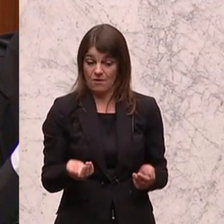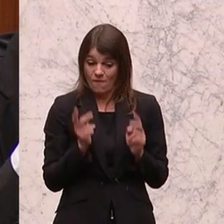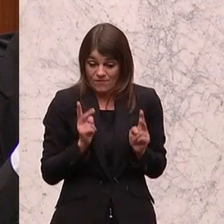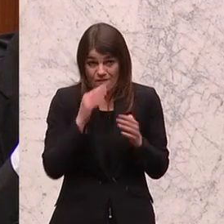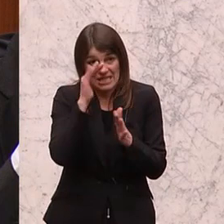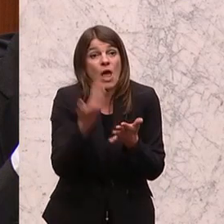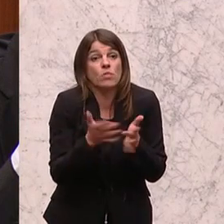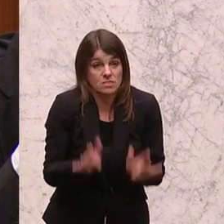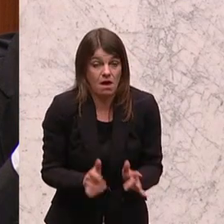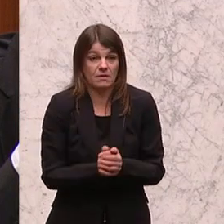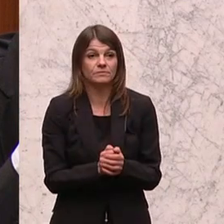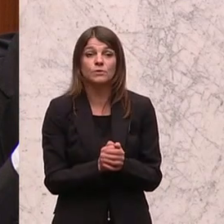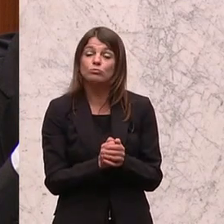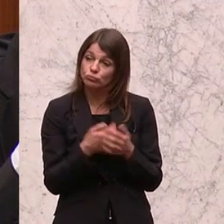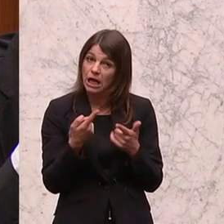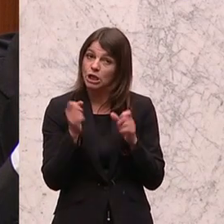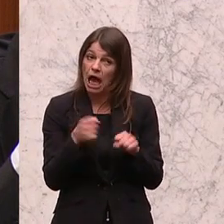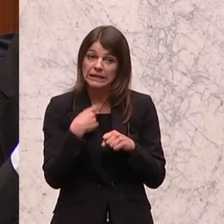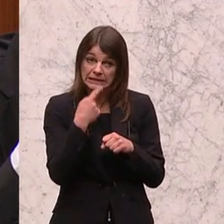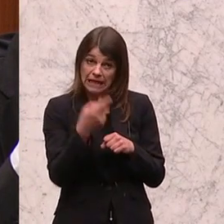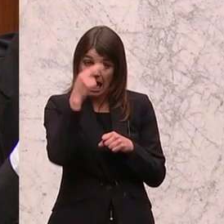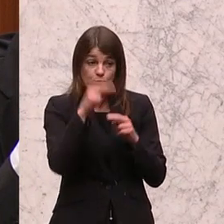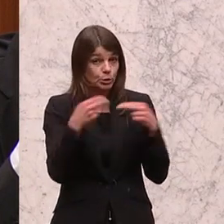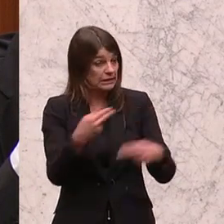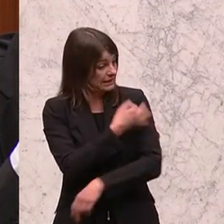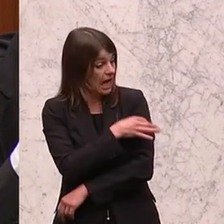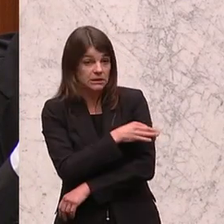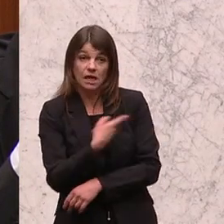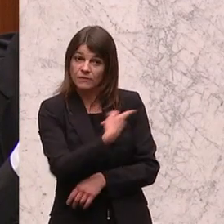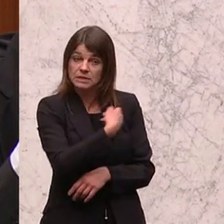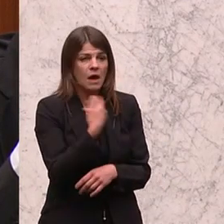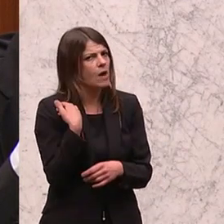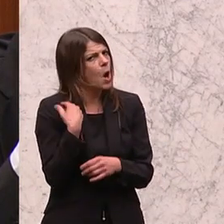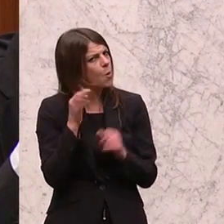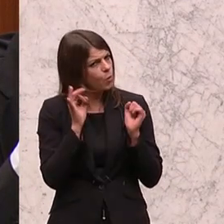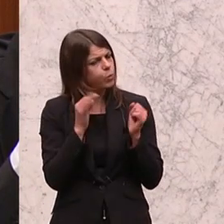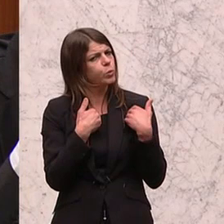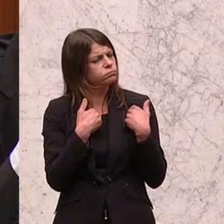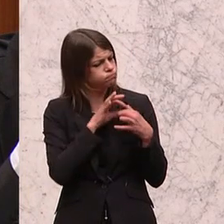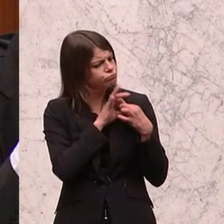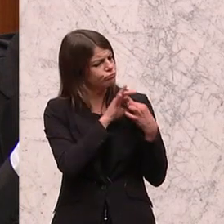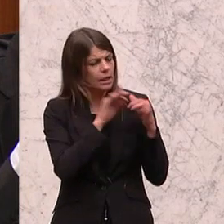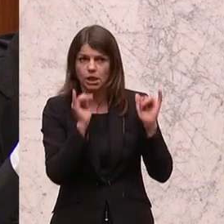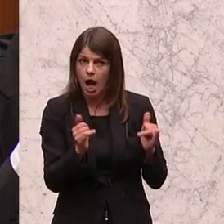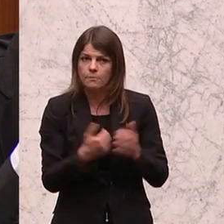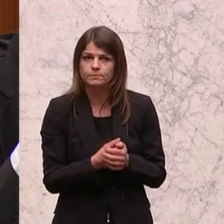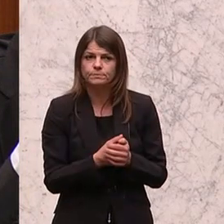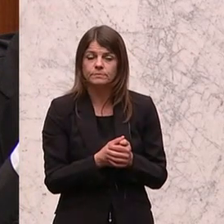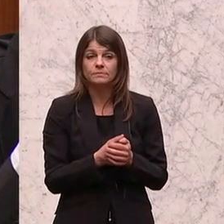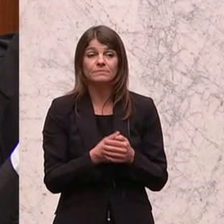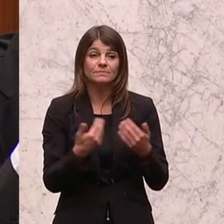geschaffen und wir haben, das darf ich, glaube ich, sagen, Herr Bundeskanzler, immer auch ein sehr gutes Verhältnis zueinander gehabt. Und